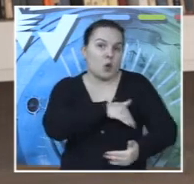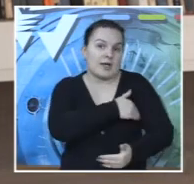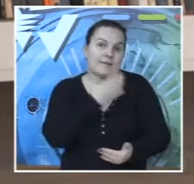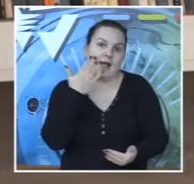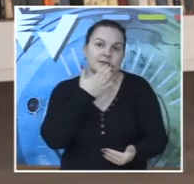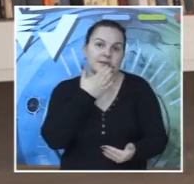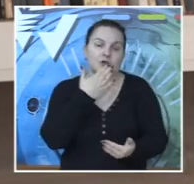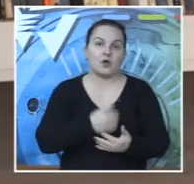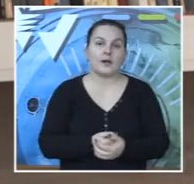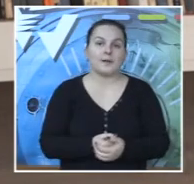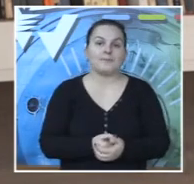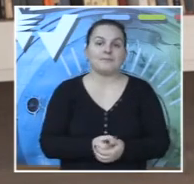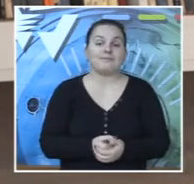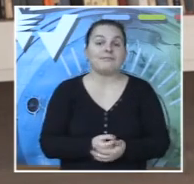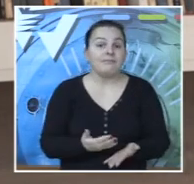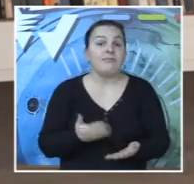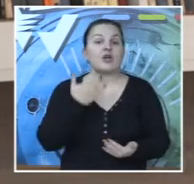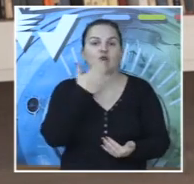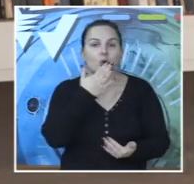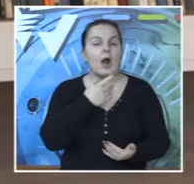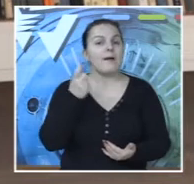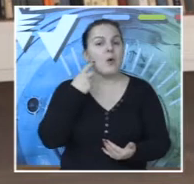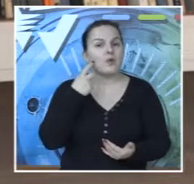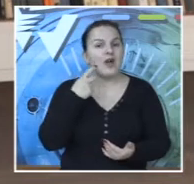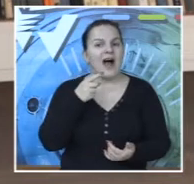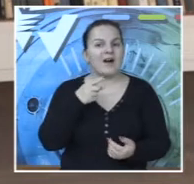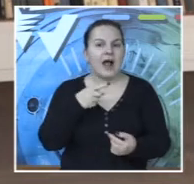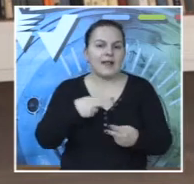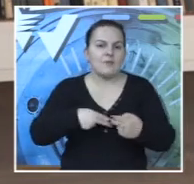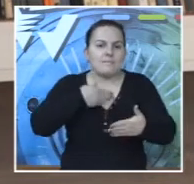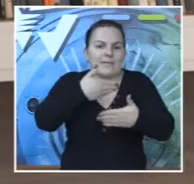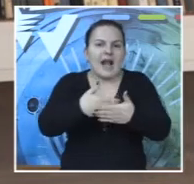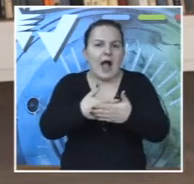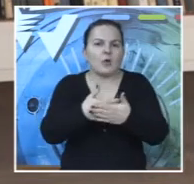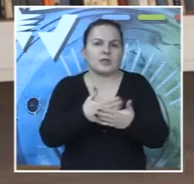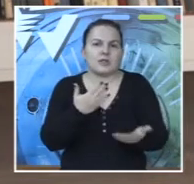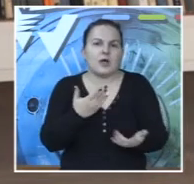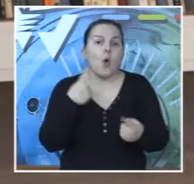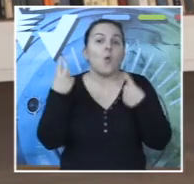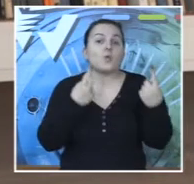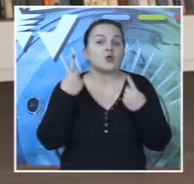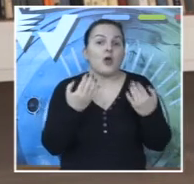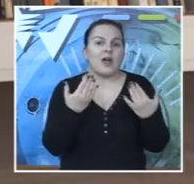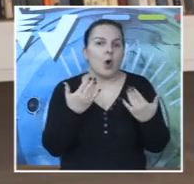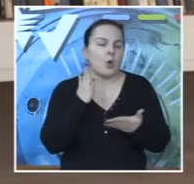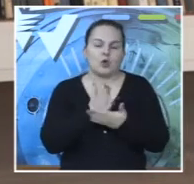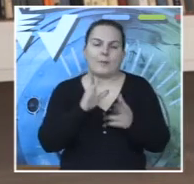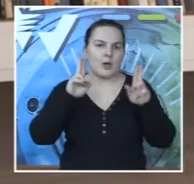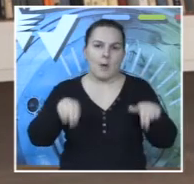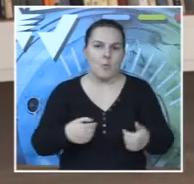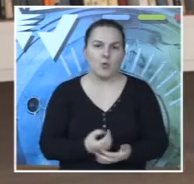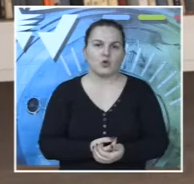bio u Valjevskoj gimnaziji. Škola je pokušavala, eto sad, njemu da prilagodi uslove koliko je to